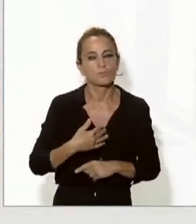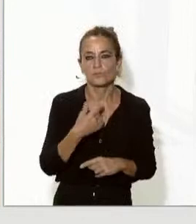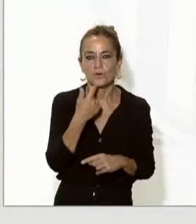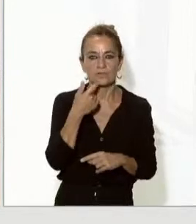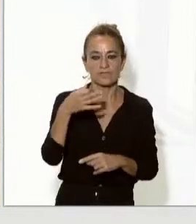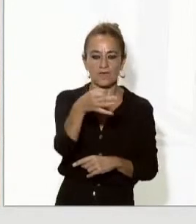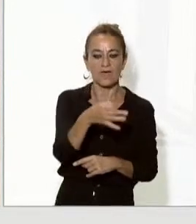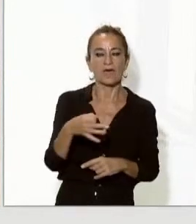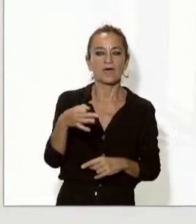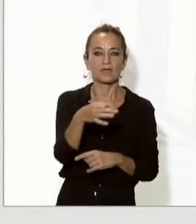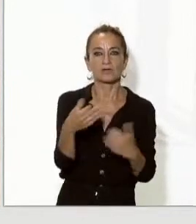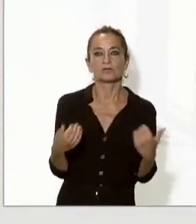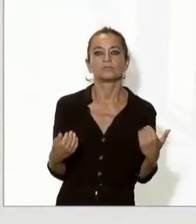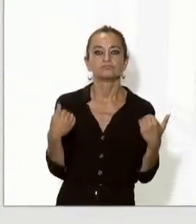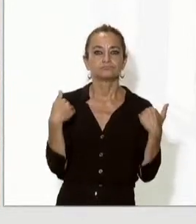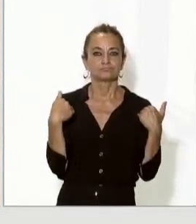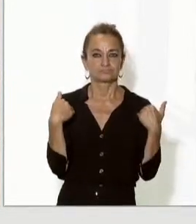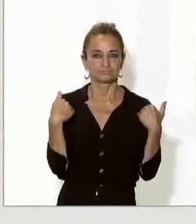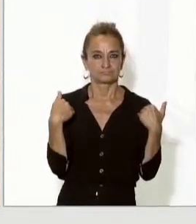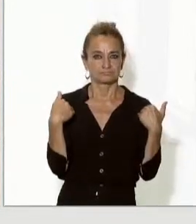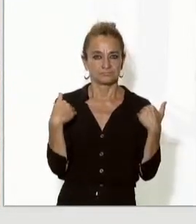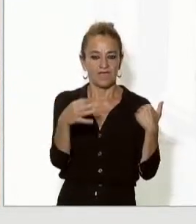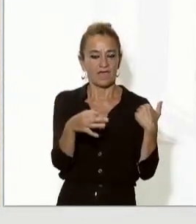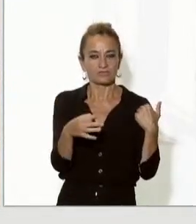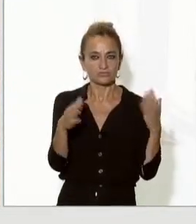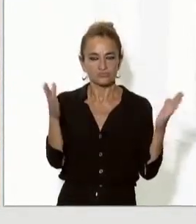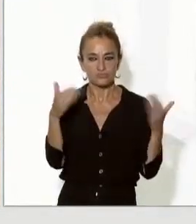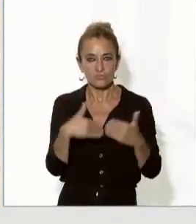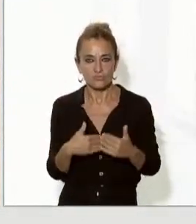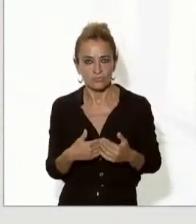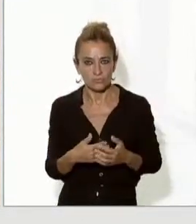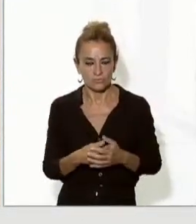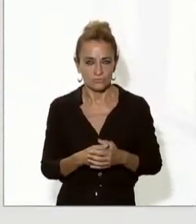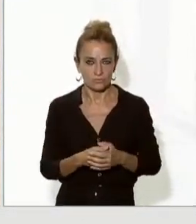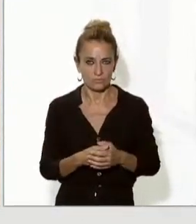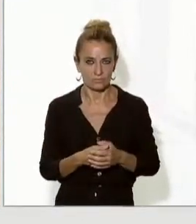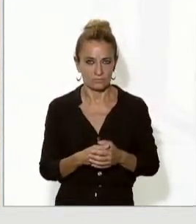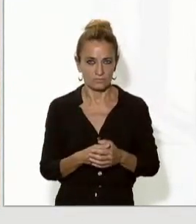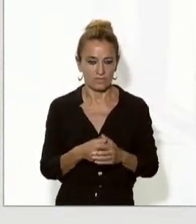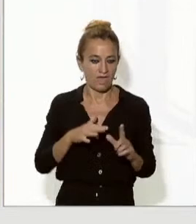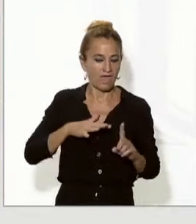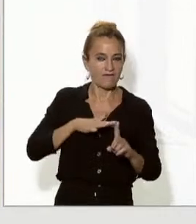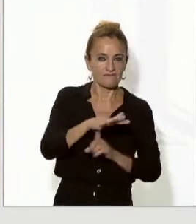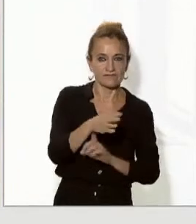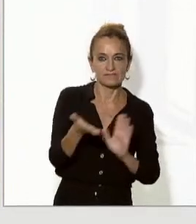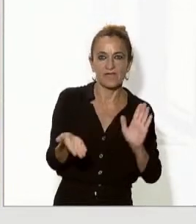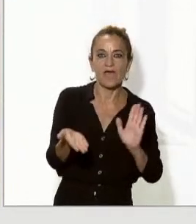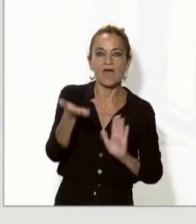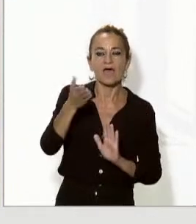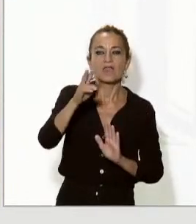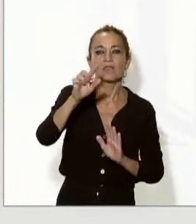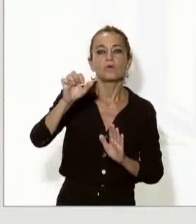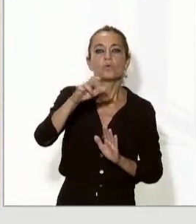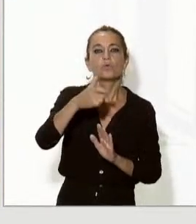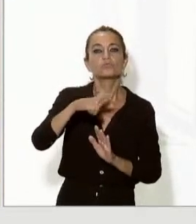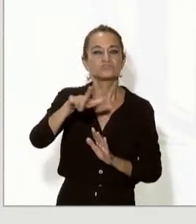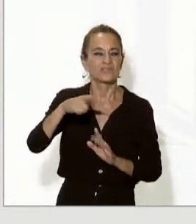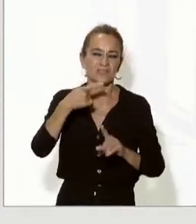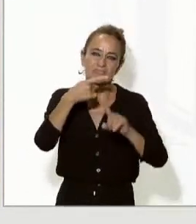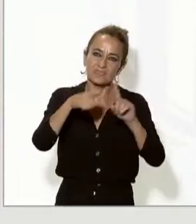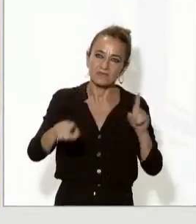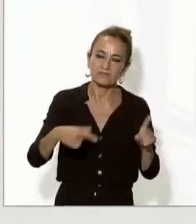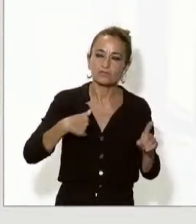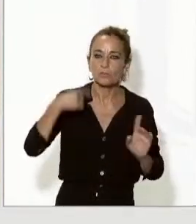aquesta crisi que vostè ha esmentat s'hagi fet extensiva a l'Urgell. Jo crec que la problemàtica que estem vivint